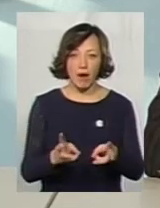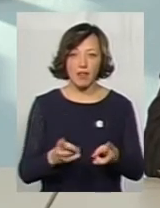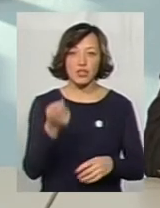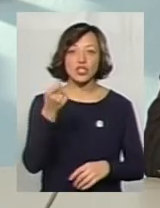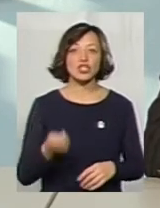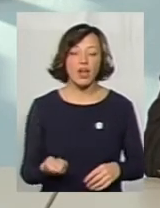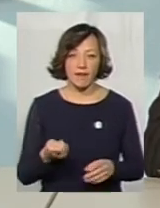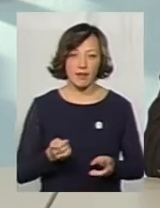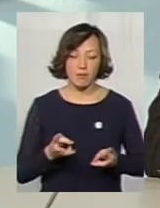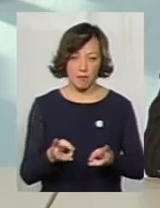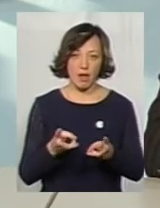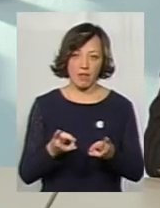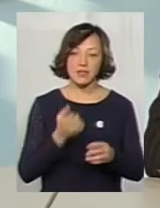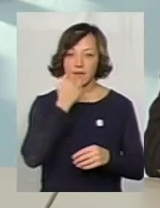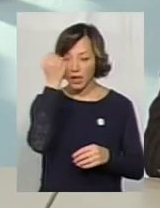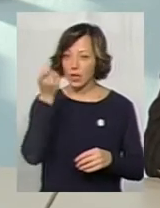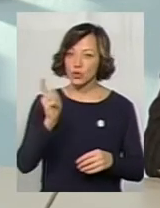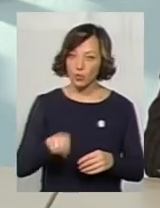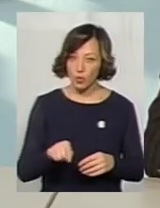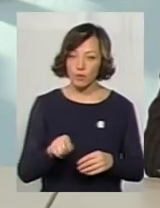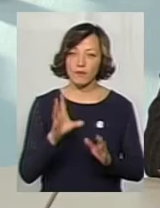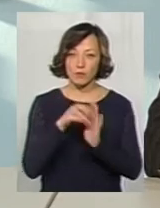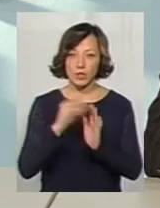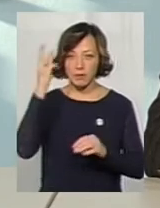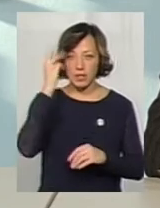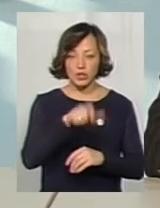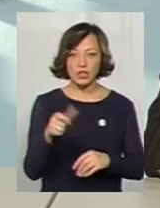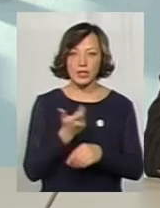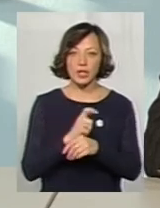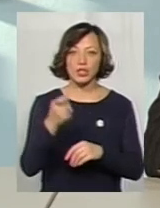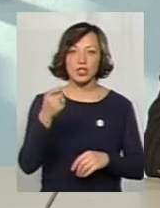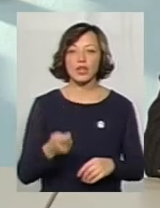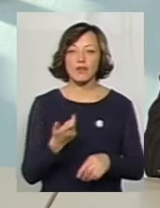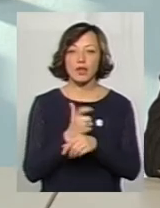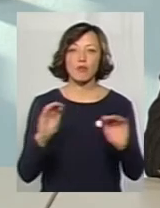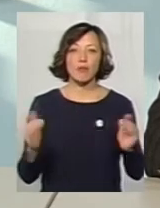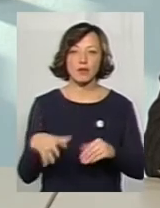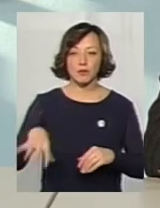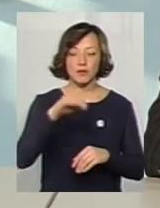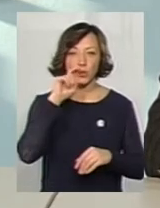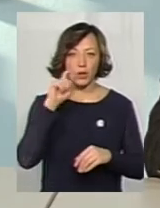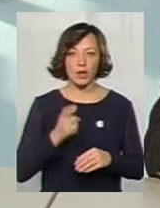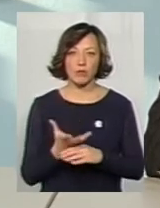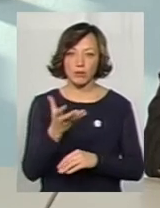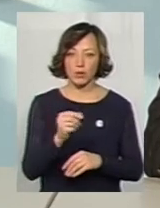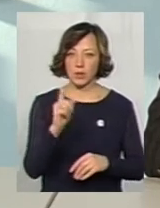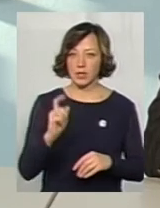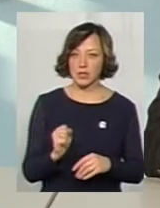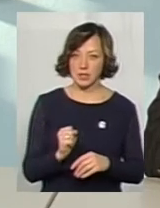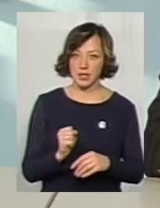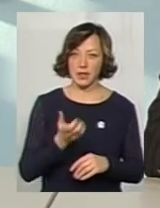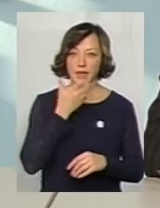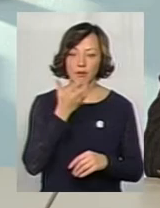Дешевий вид палива. Завдяки тому, в тому числі, хмельничани найдешевші, найменшу по всій Україні платять за тепло.